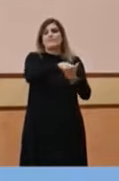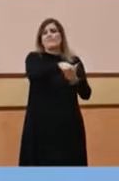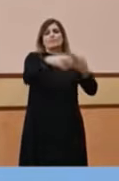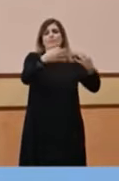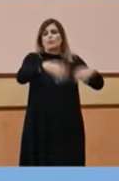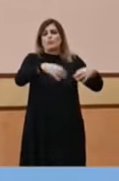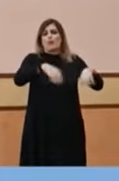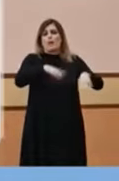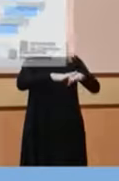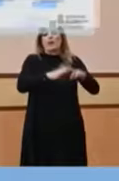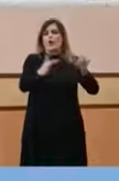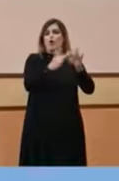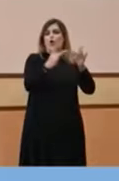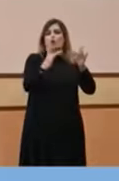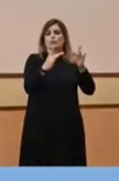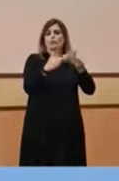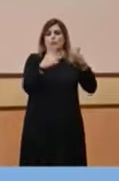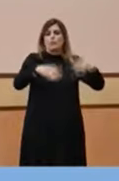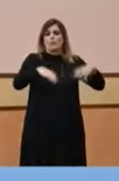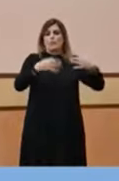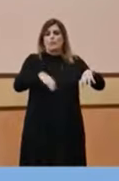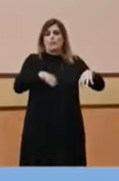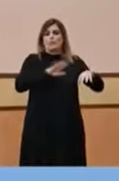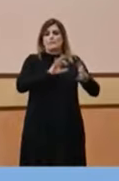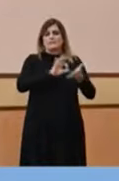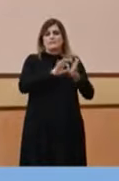doncs, de contactar amb el sistema sanitari.